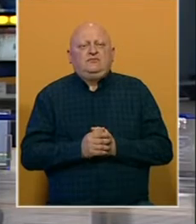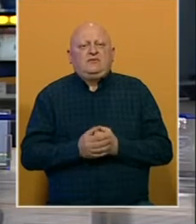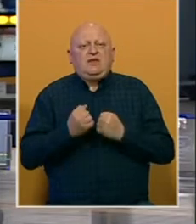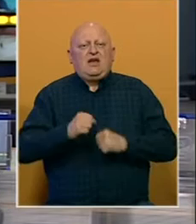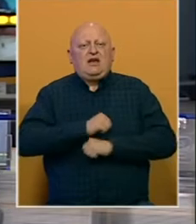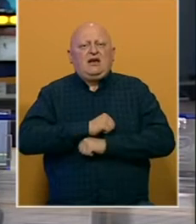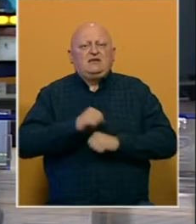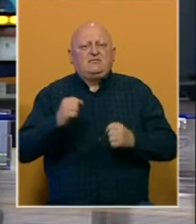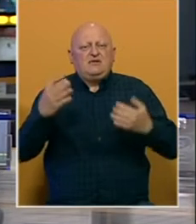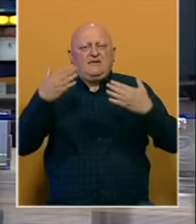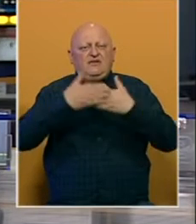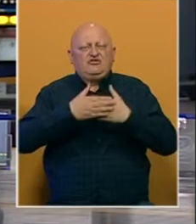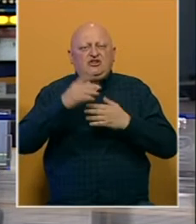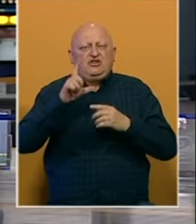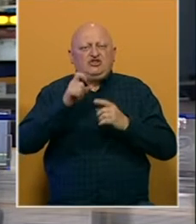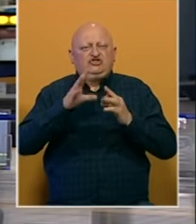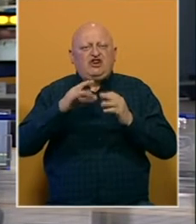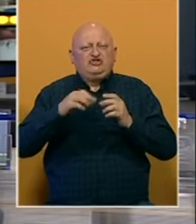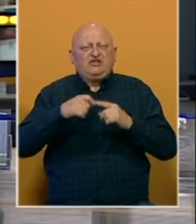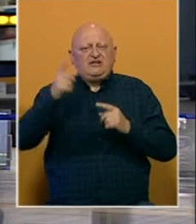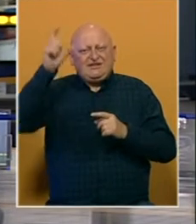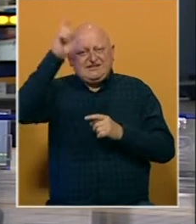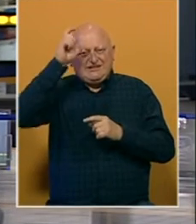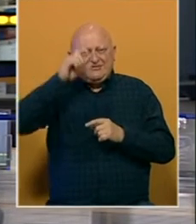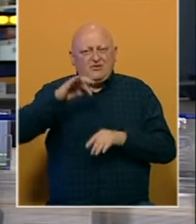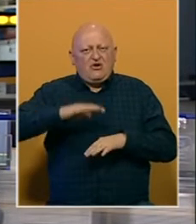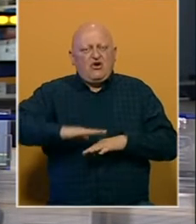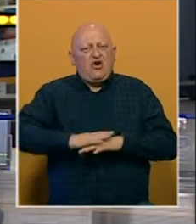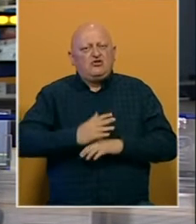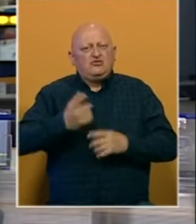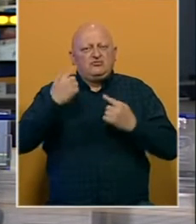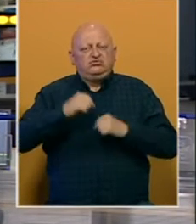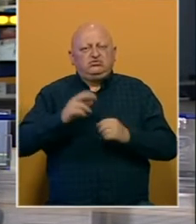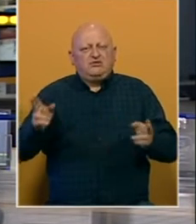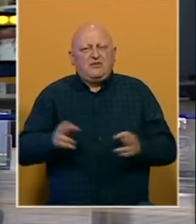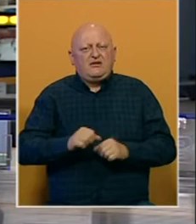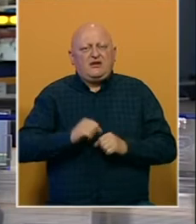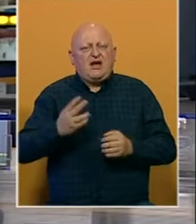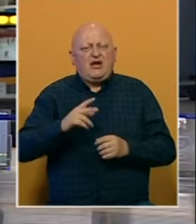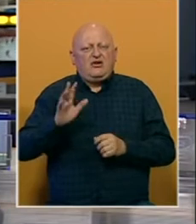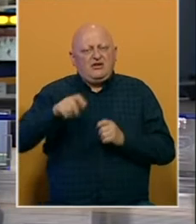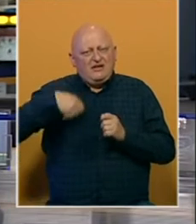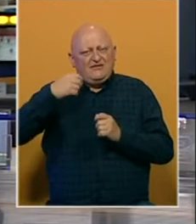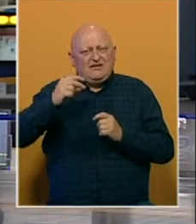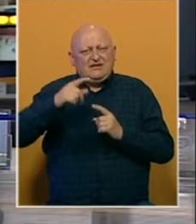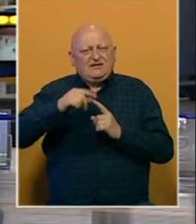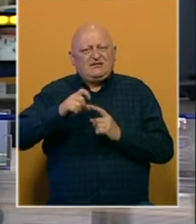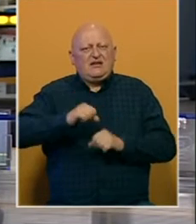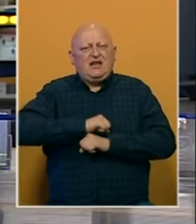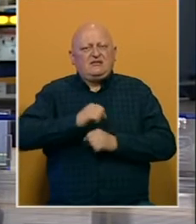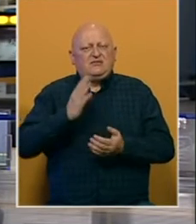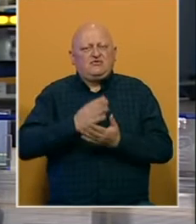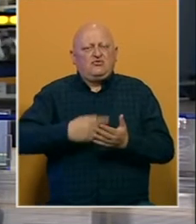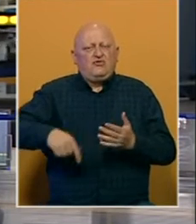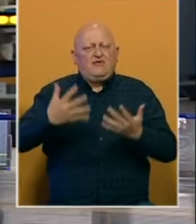Jaka eksplozija dogodila se večeras u Čačku, osjetilo se i nekoliko slabijih detonacija. Kako javlja RTS, eksplozija se